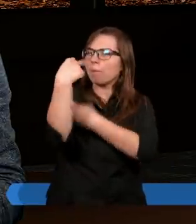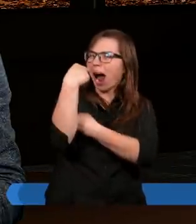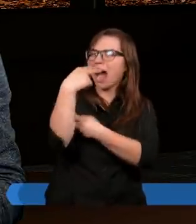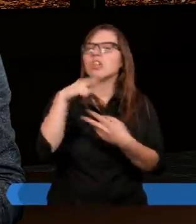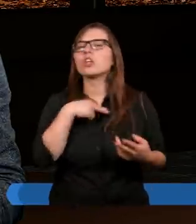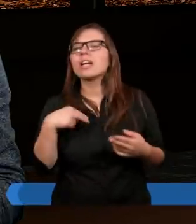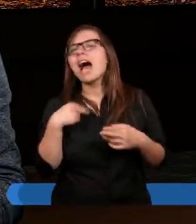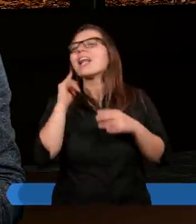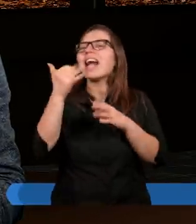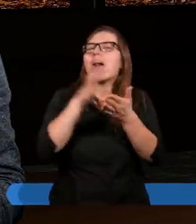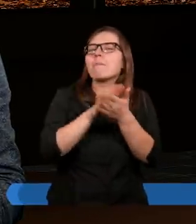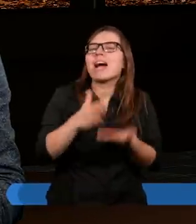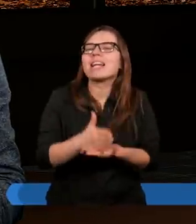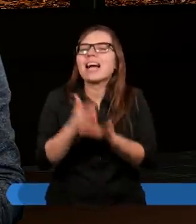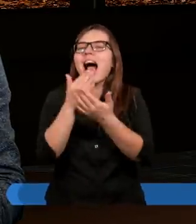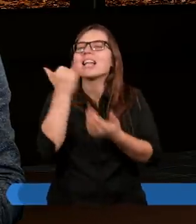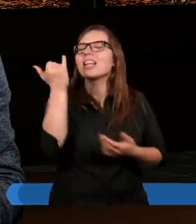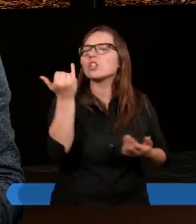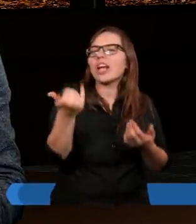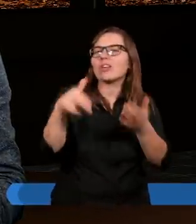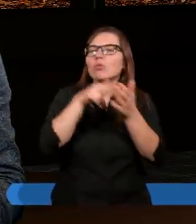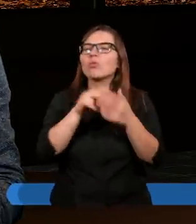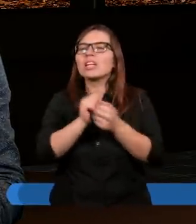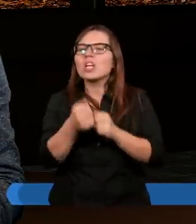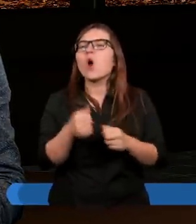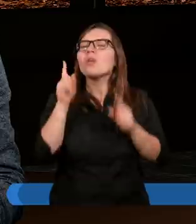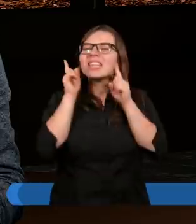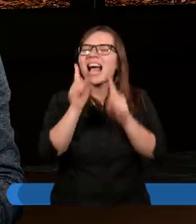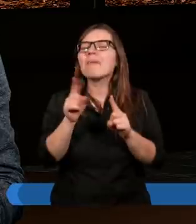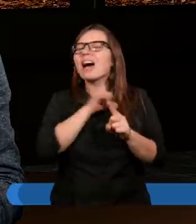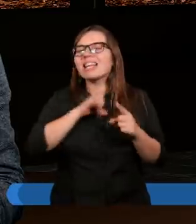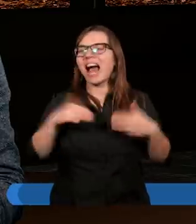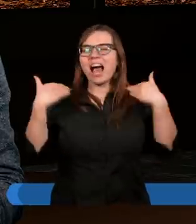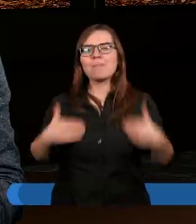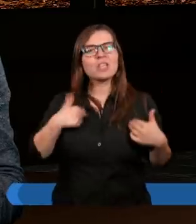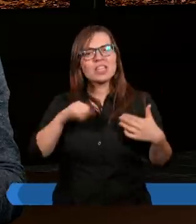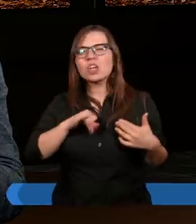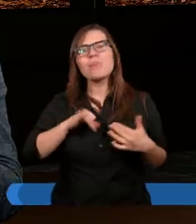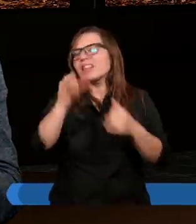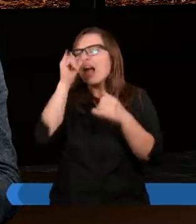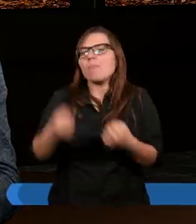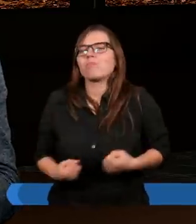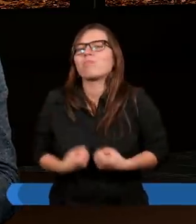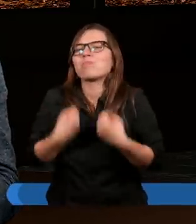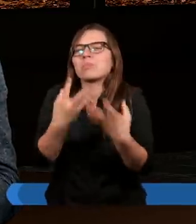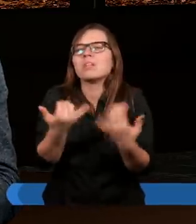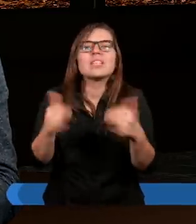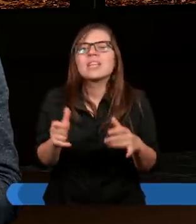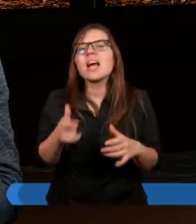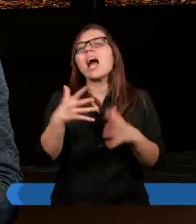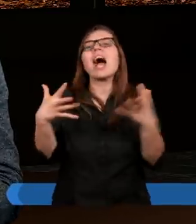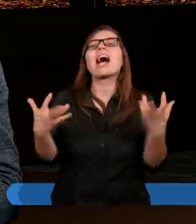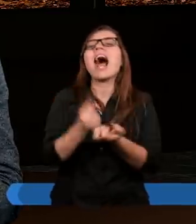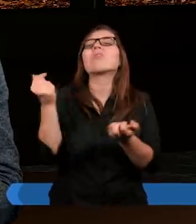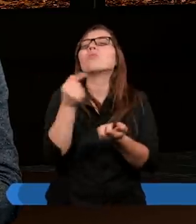nas jako na te swoje bezradne dziedzi, które się miotają i które naprawdę same z siebie nic nie potrafią. Ratunek musi